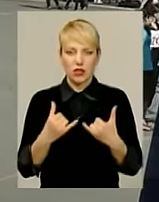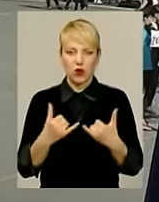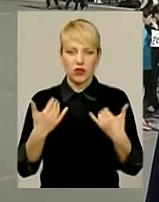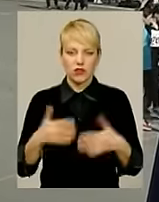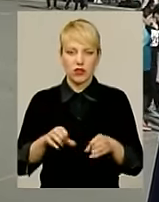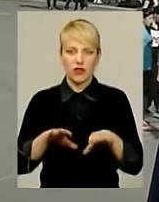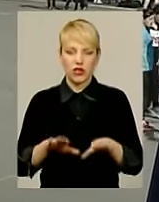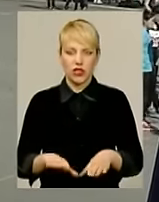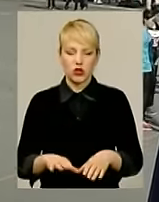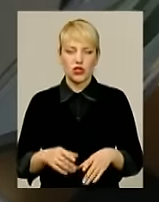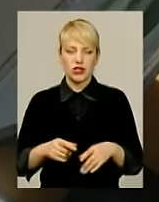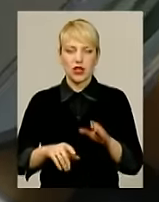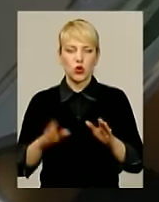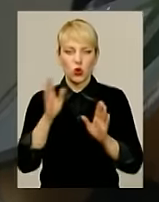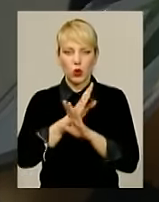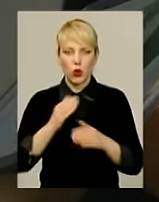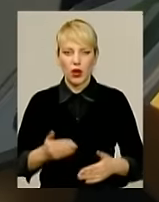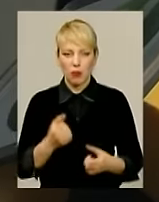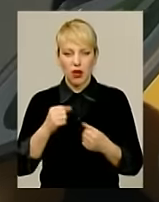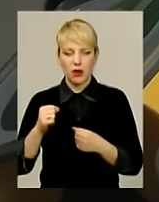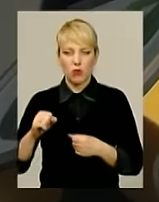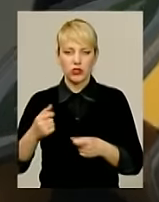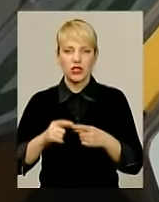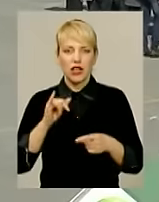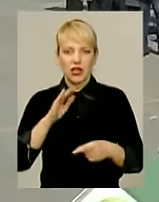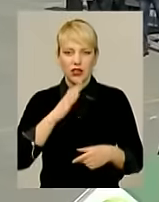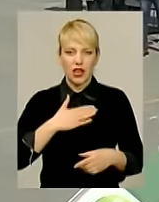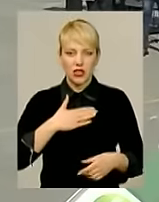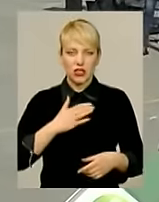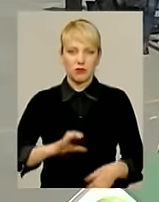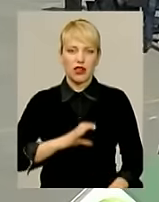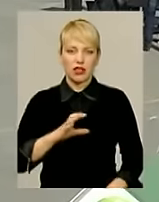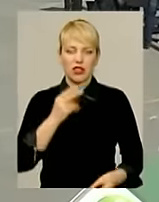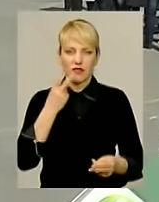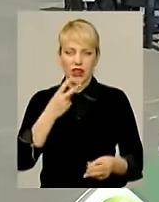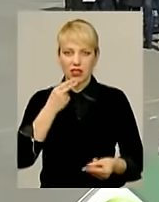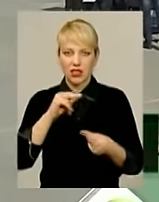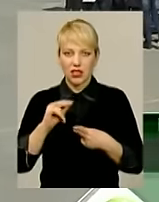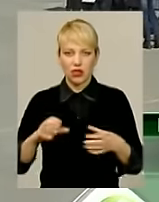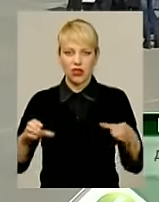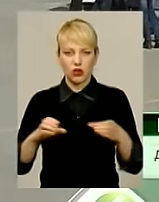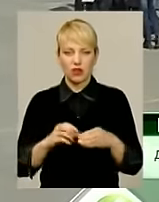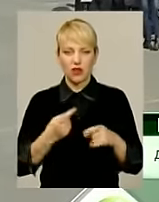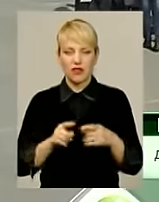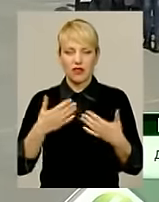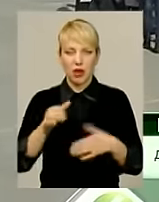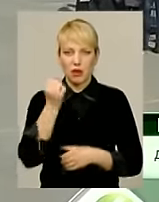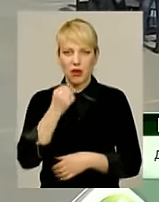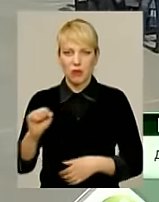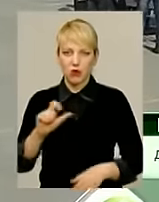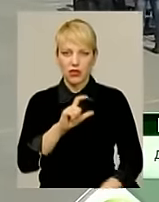вирішується якраз доля переможця та призерів нашої спартакіади. 20 кращих команд – це вже переможці